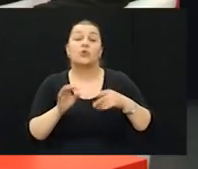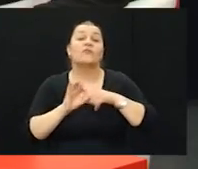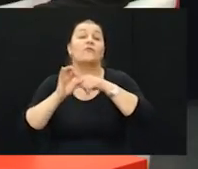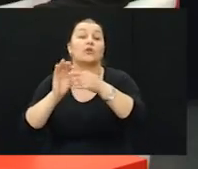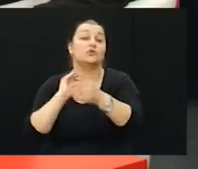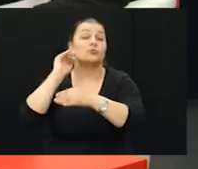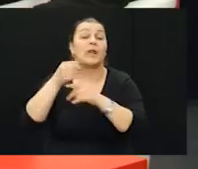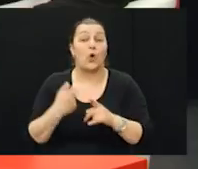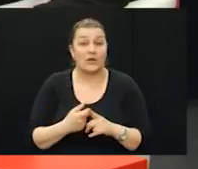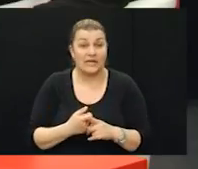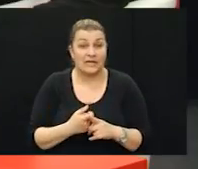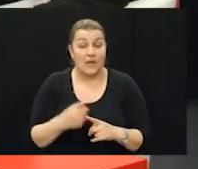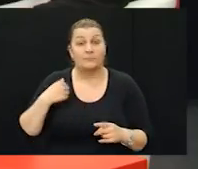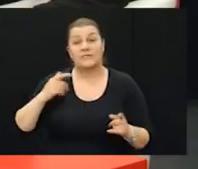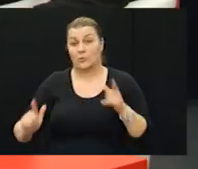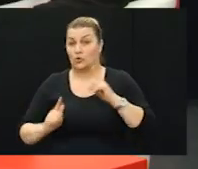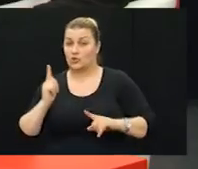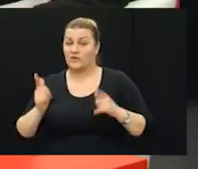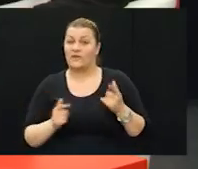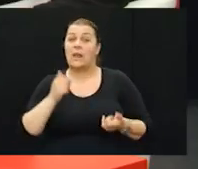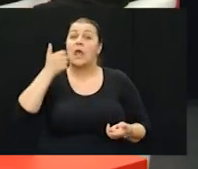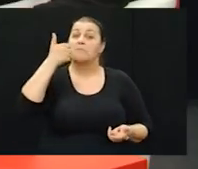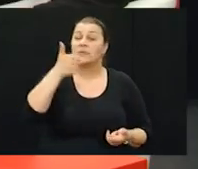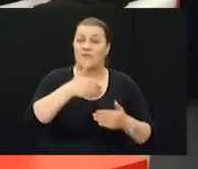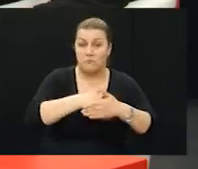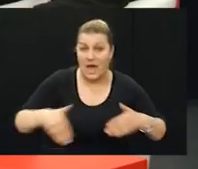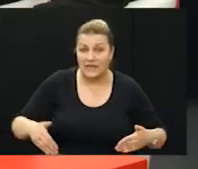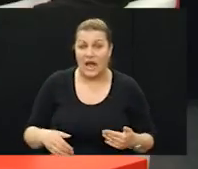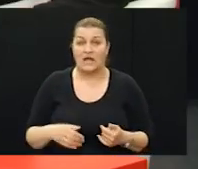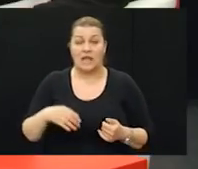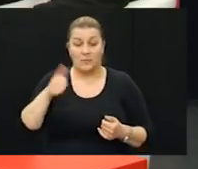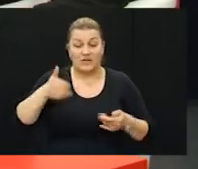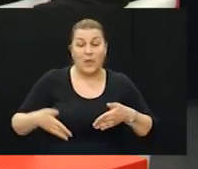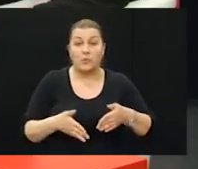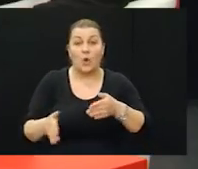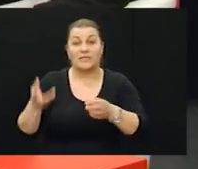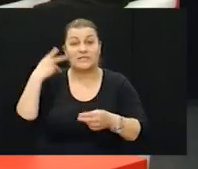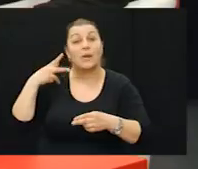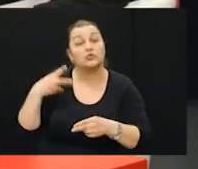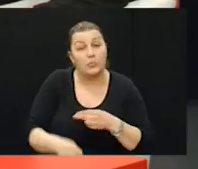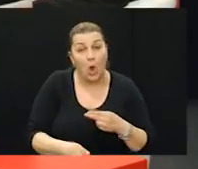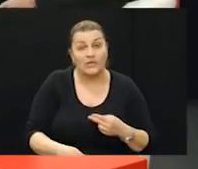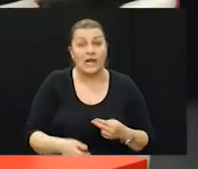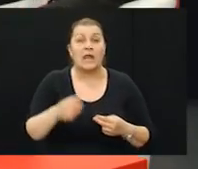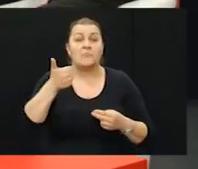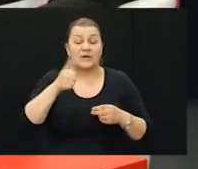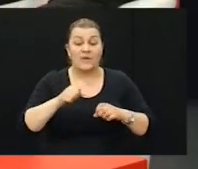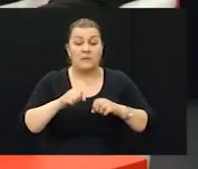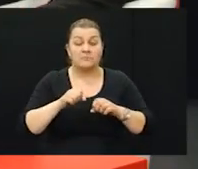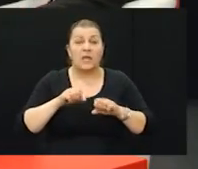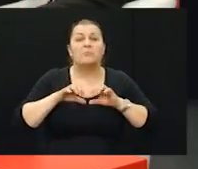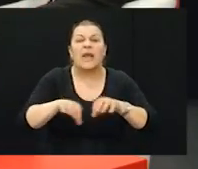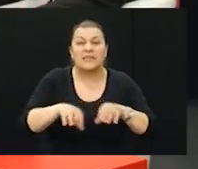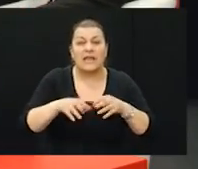mi smo doživjeli prve barikade, prve prometnice koje su bile blokirane, prve pretrese,